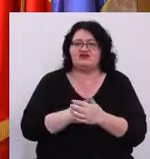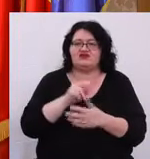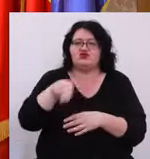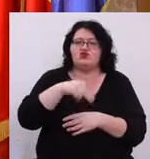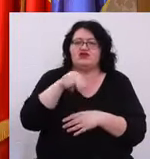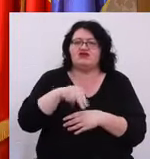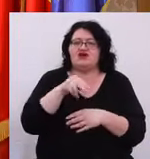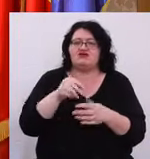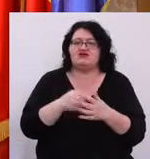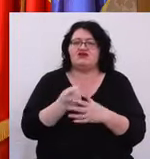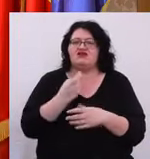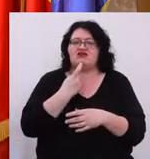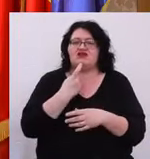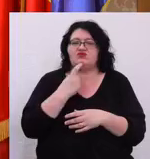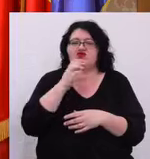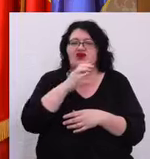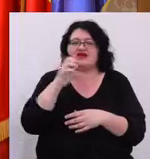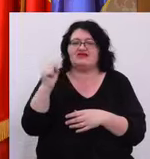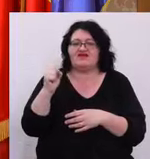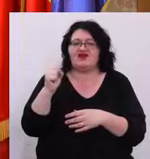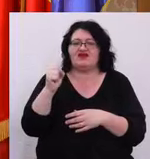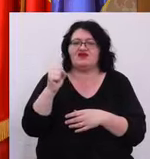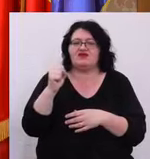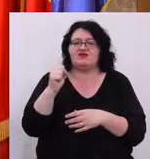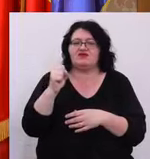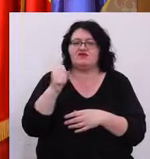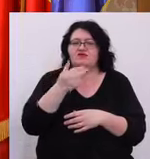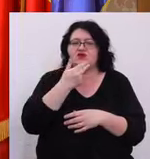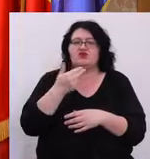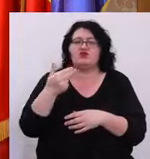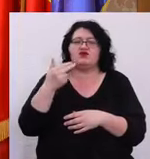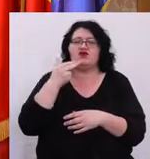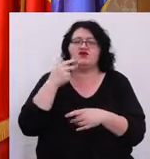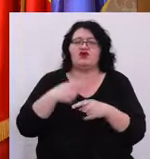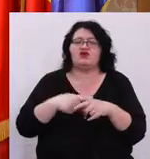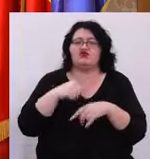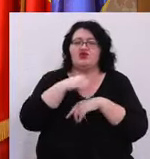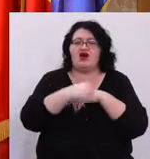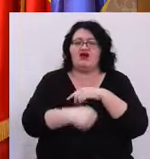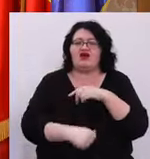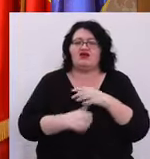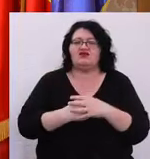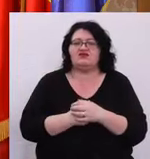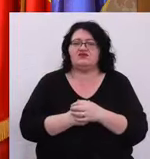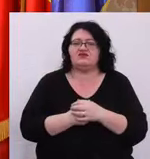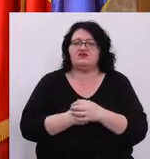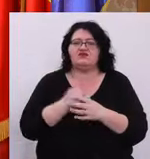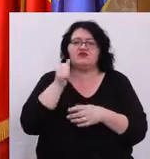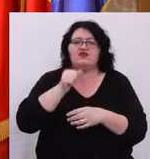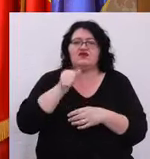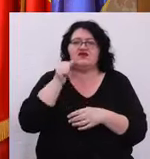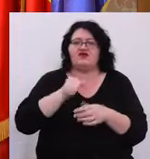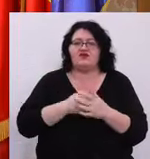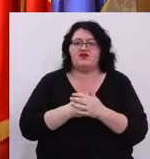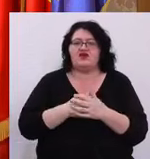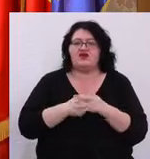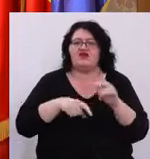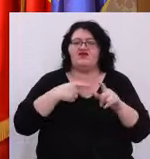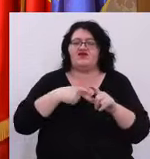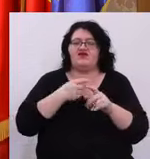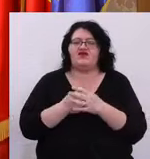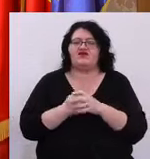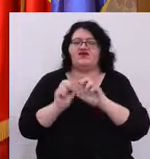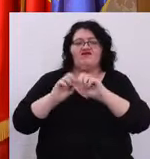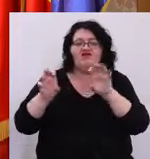Timiș, Cara Severin, Hunedoara și Arad. Femeile vor fi